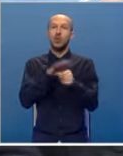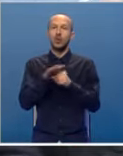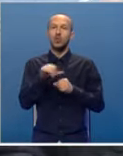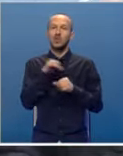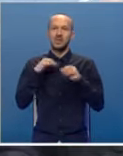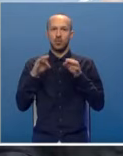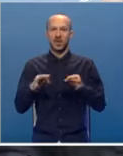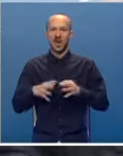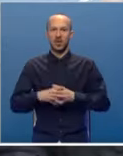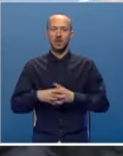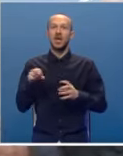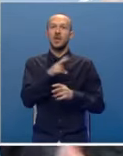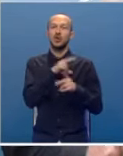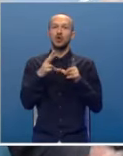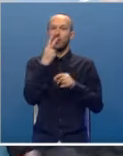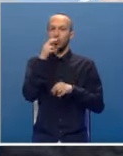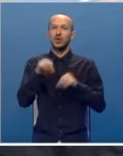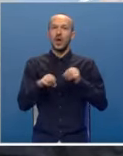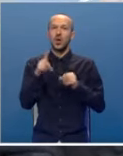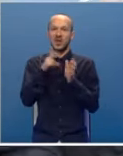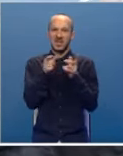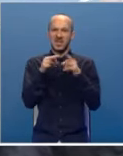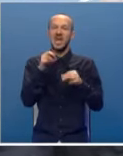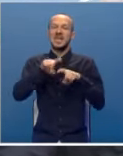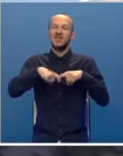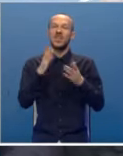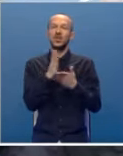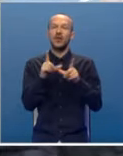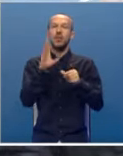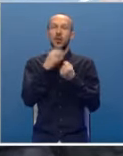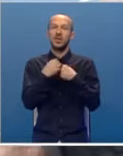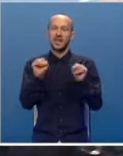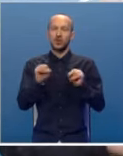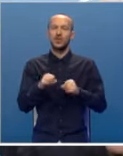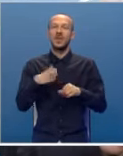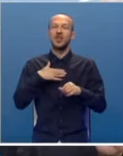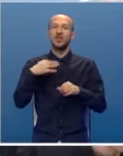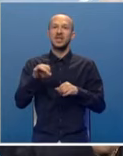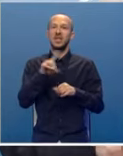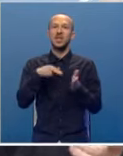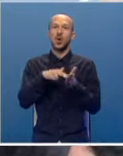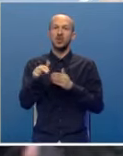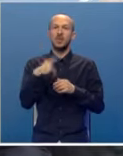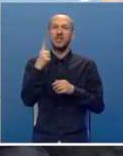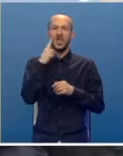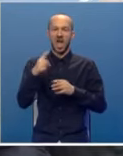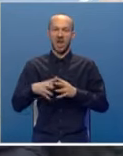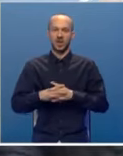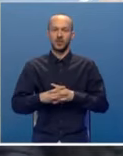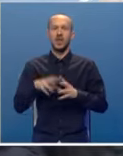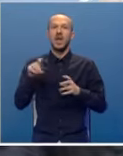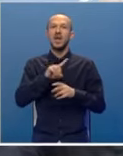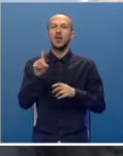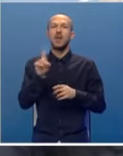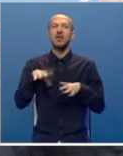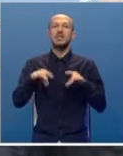uvjeren da imajući vidu kako po inerciji stvari dešavaju se u BiH, da naša jedinica nije otišla od naj prvi dan, da ne bi